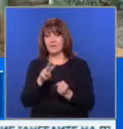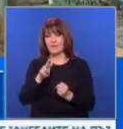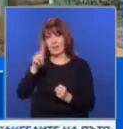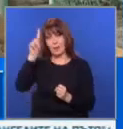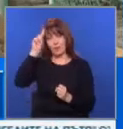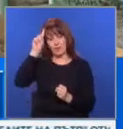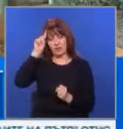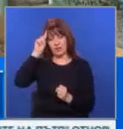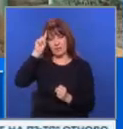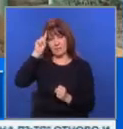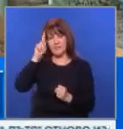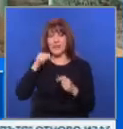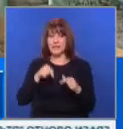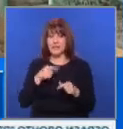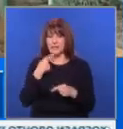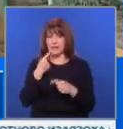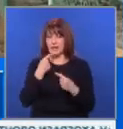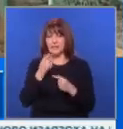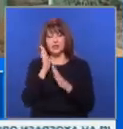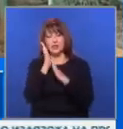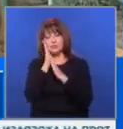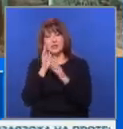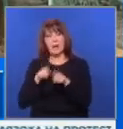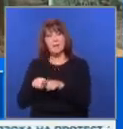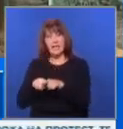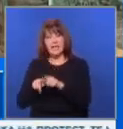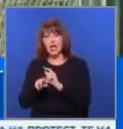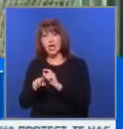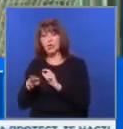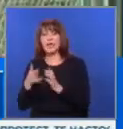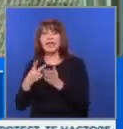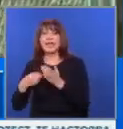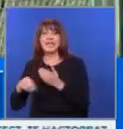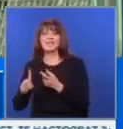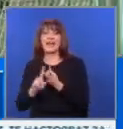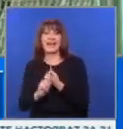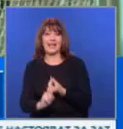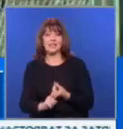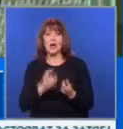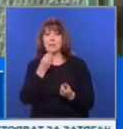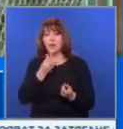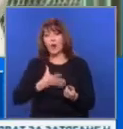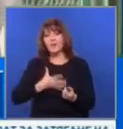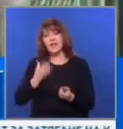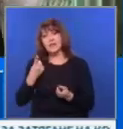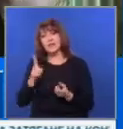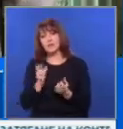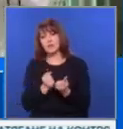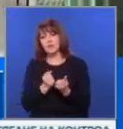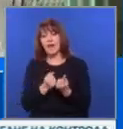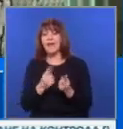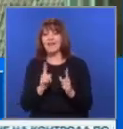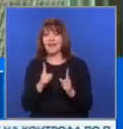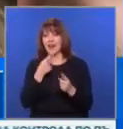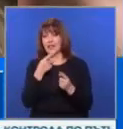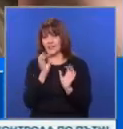днес казаха, че спят при приятели и при роднини извън Кресна в Благоевград и на други места. Не пожелаха да кажат